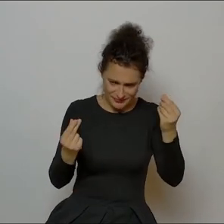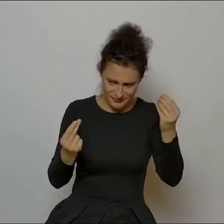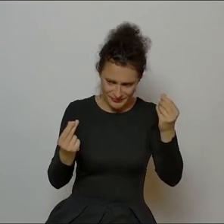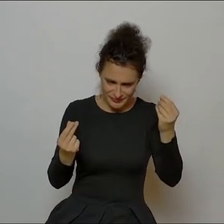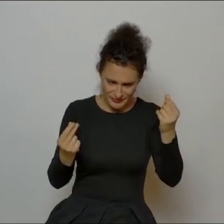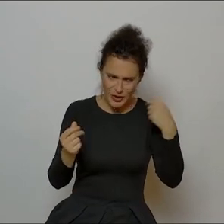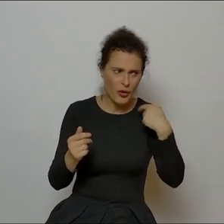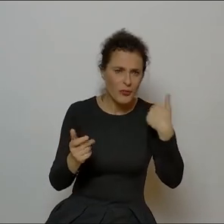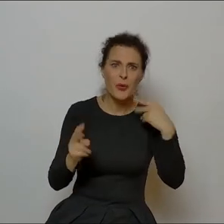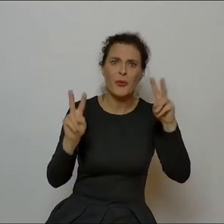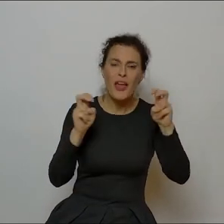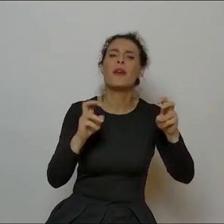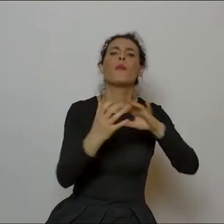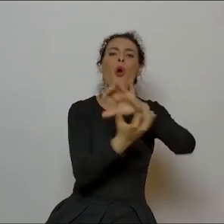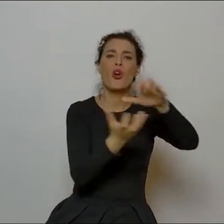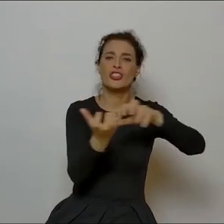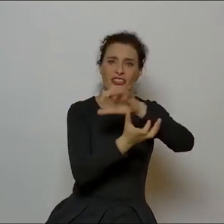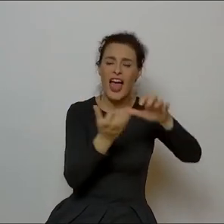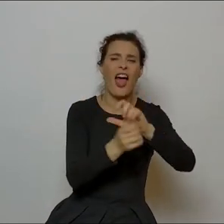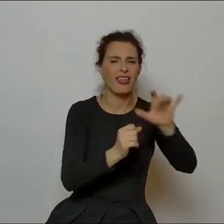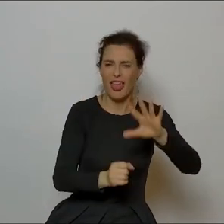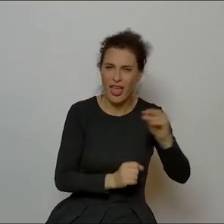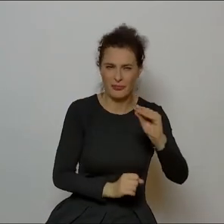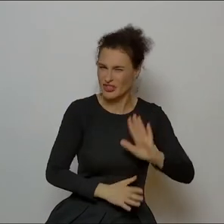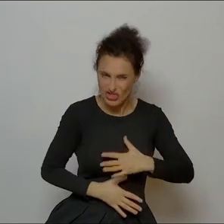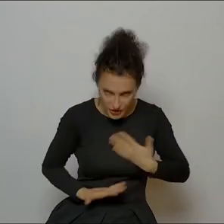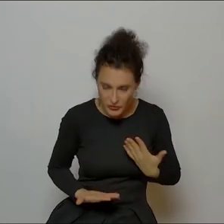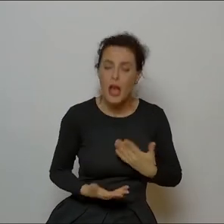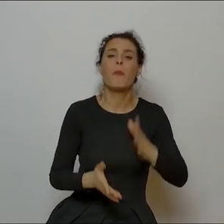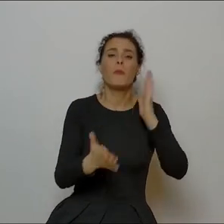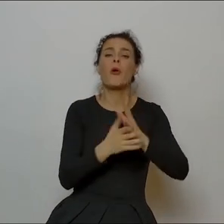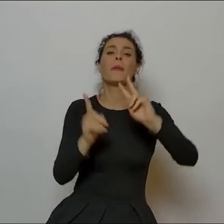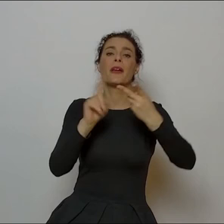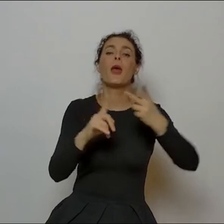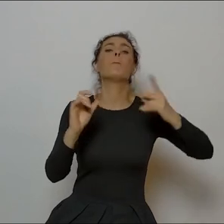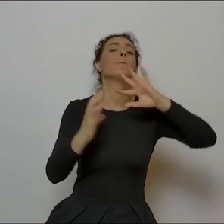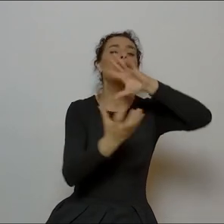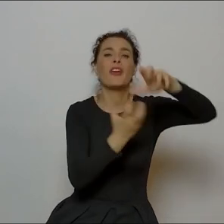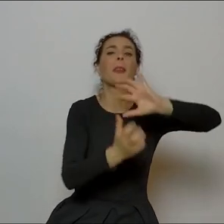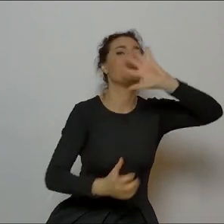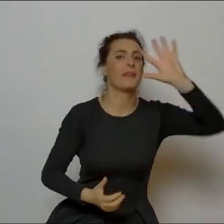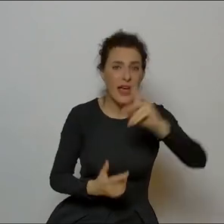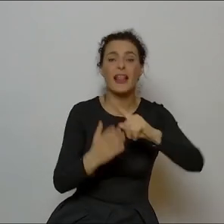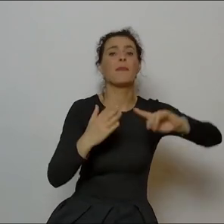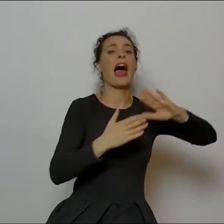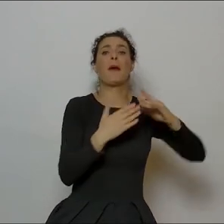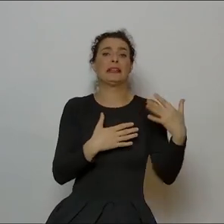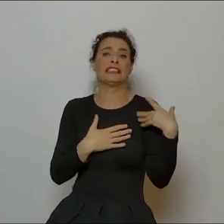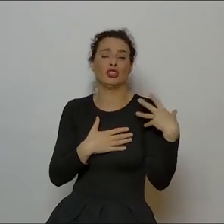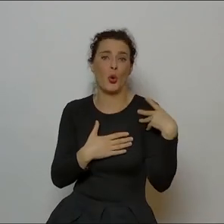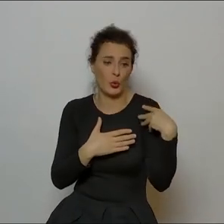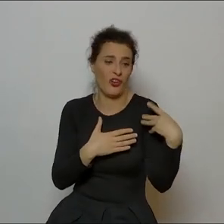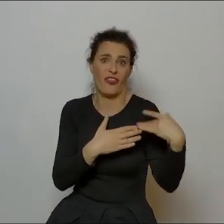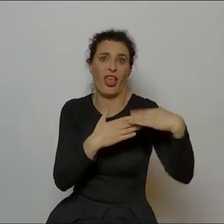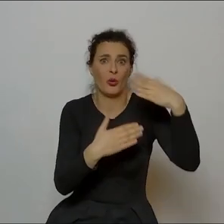uwaga, to było tak, był dziwny ten świat, potem chciał napisać, piękny ten świat, ale pod sam koniec życia, to tam w domu, jak